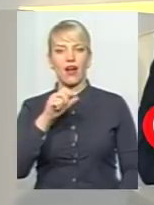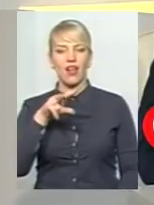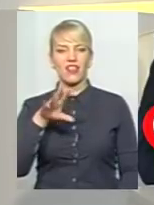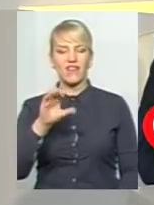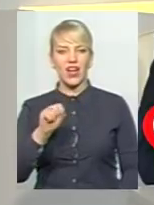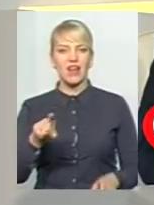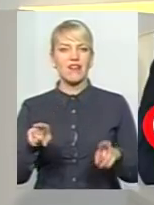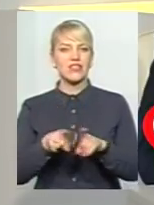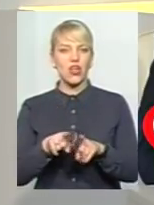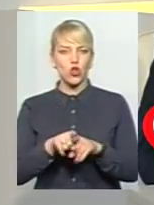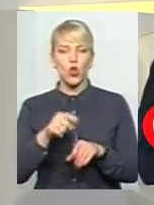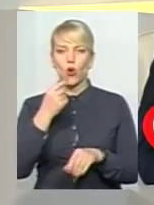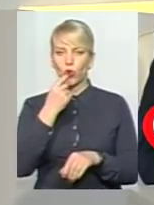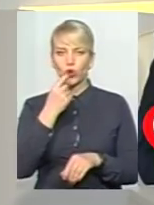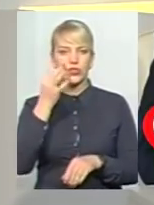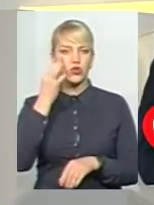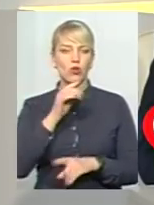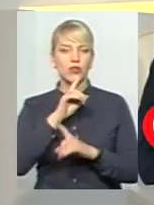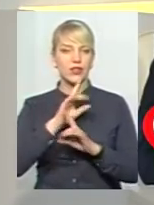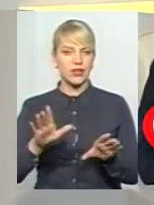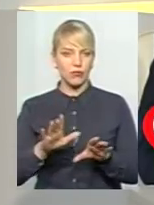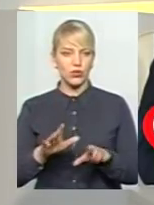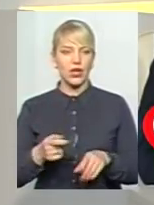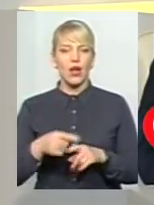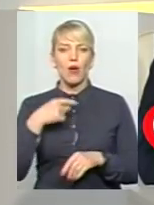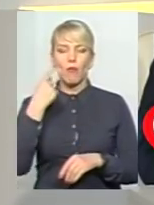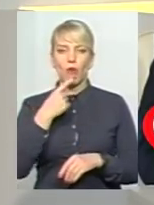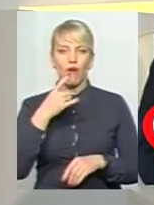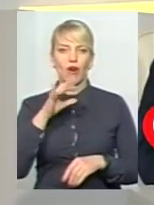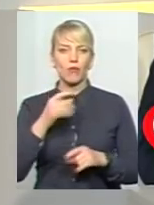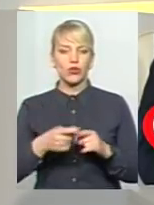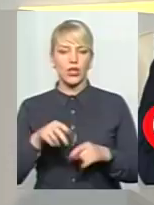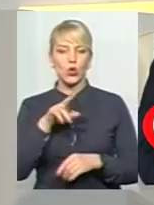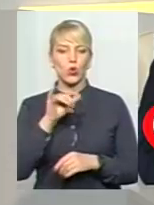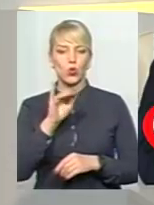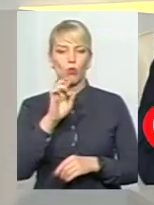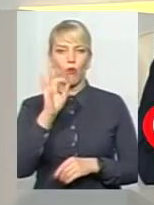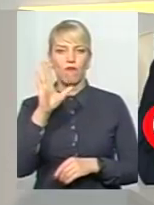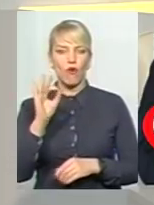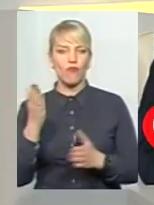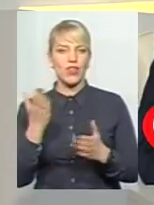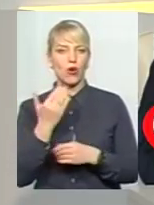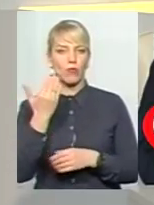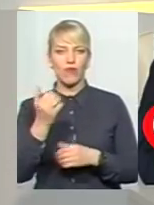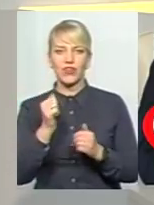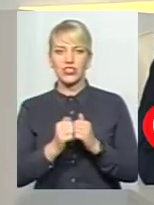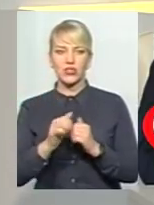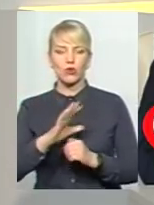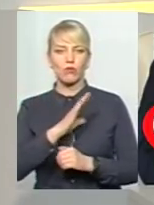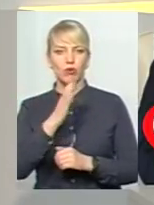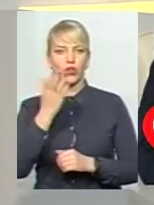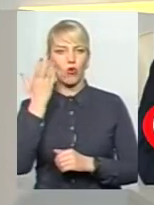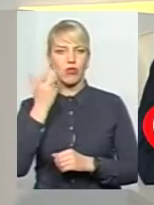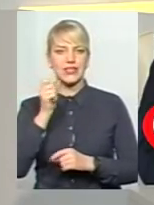уроці Солочини стане. Йде мова про те саме дубов, в якому ви часто були колись на